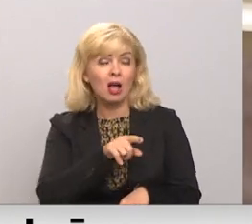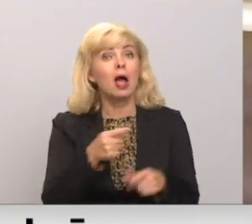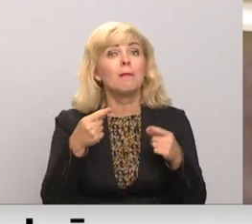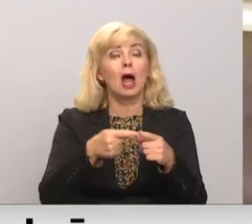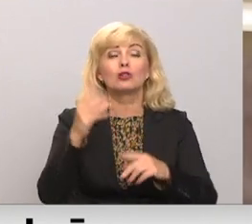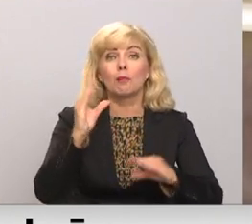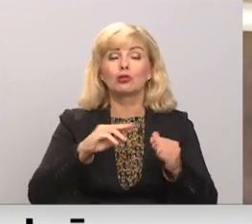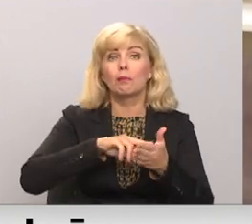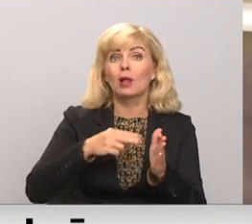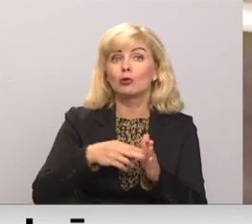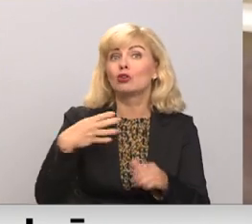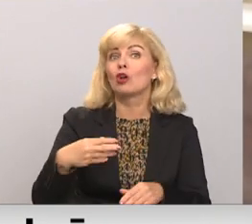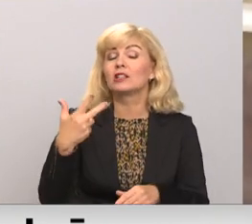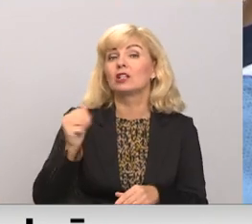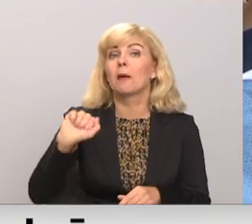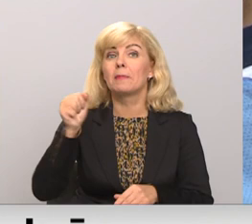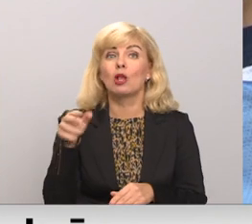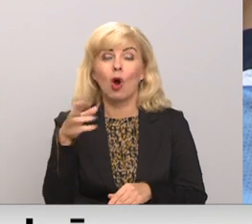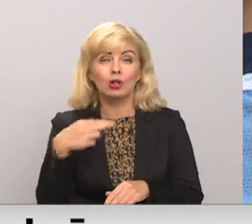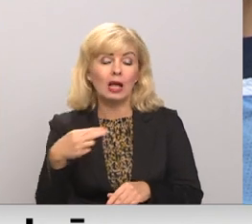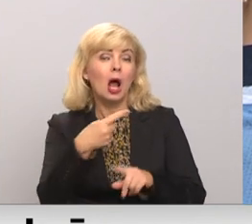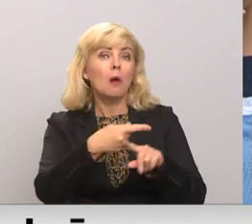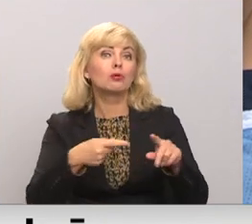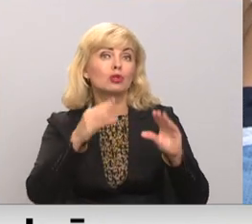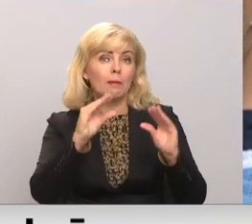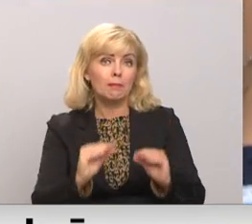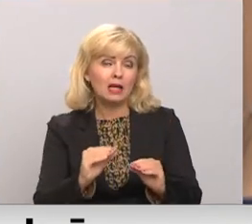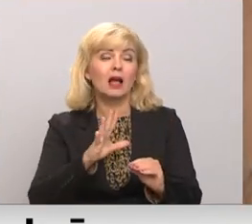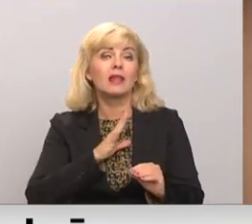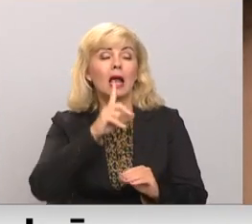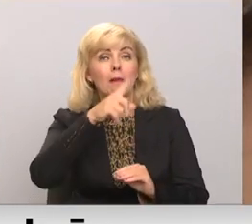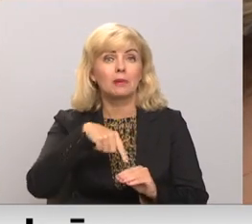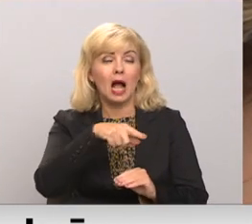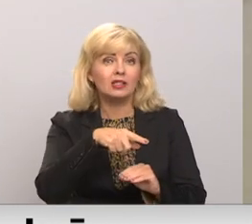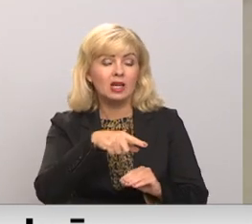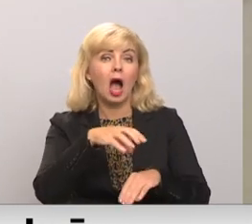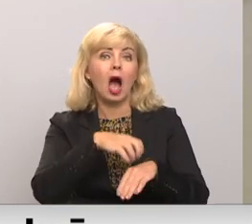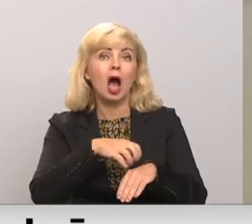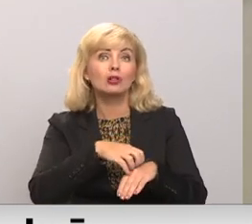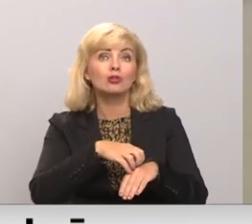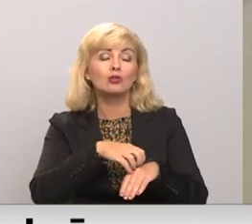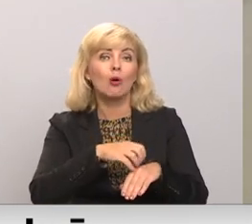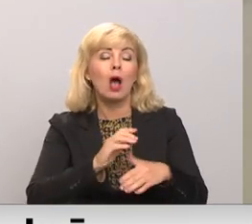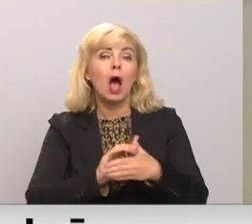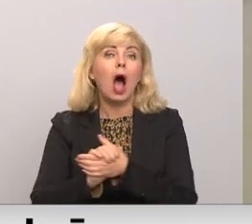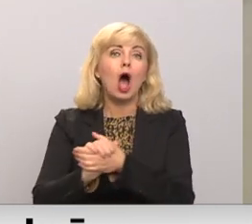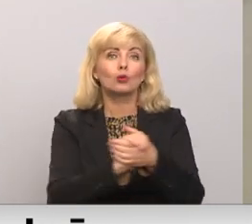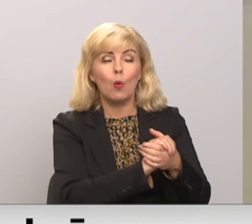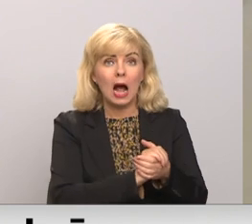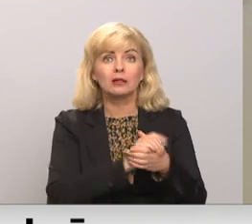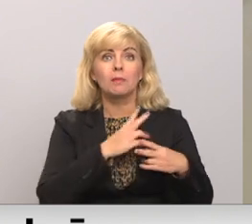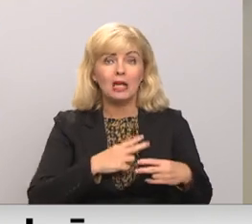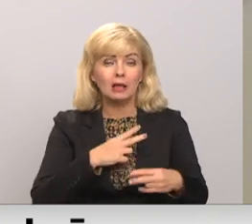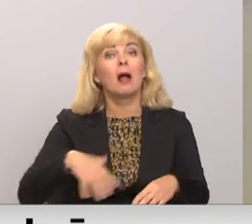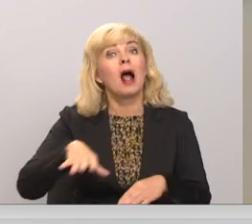budžetā plānoti 43 miljoni eiro, kas ir uz pusi mazāk nekā prasījusi mediķu arotbiedrību. Augu pieaugumu solījām, visi